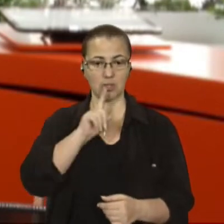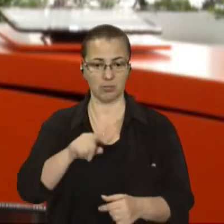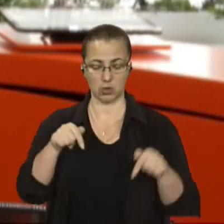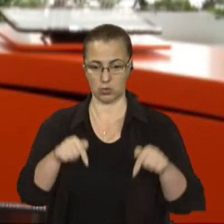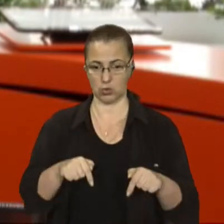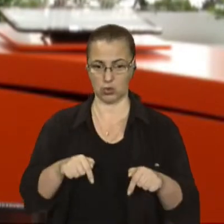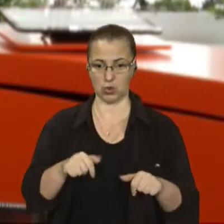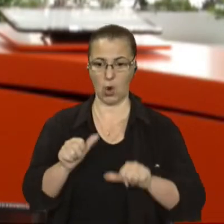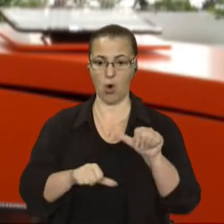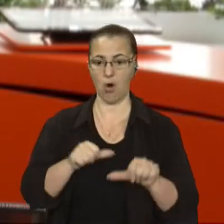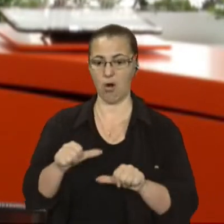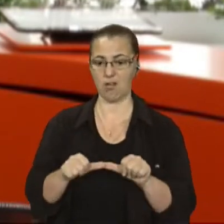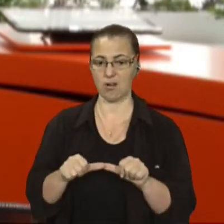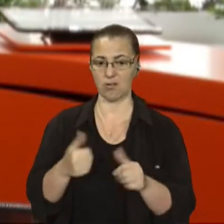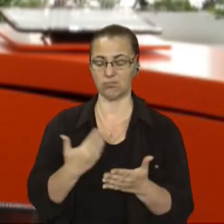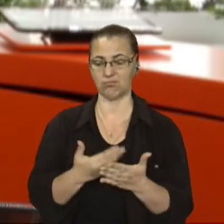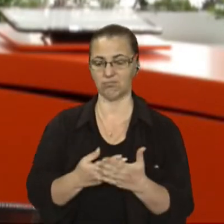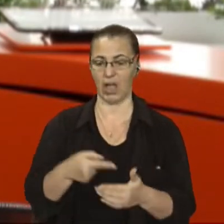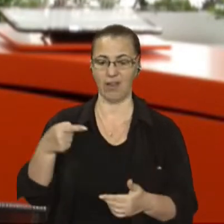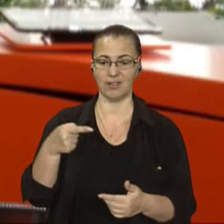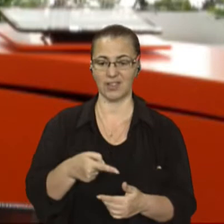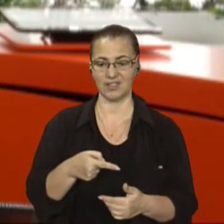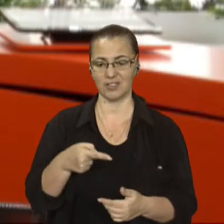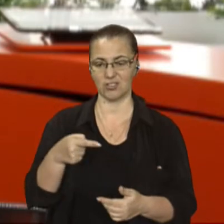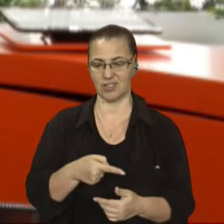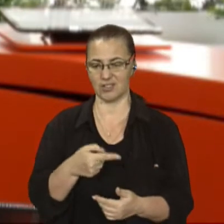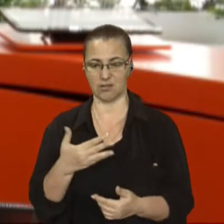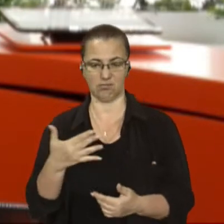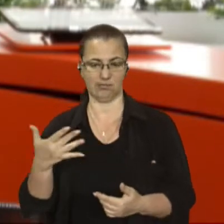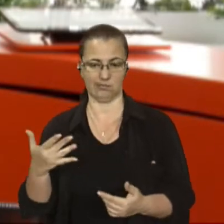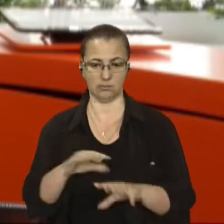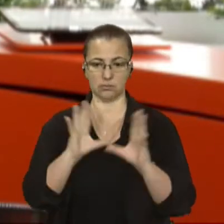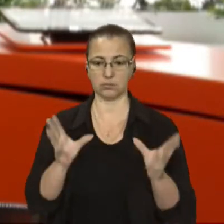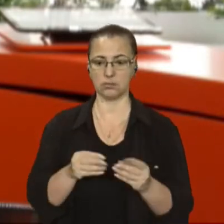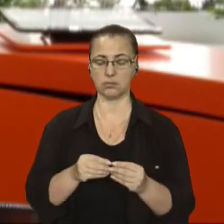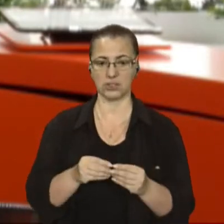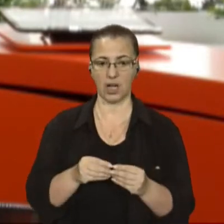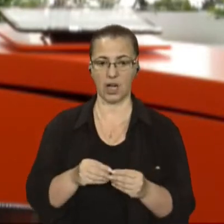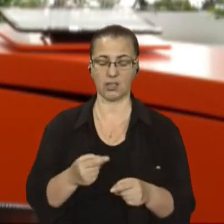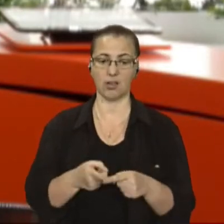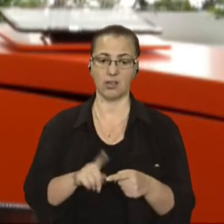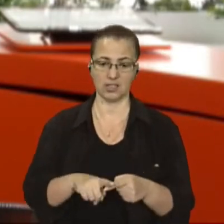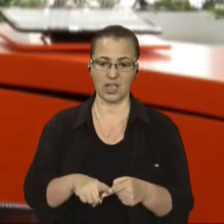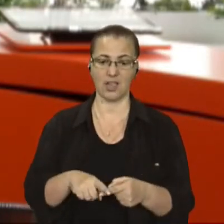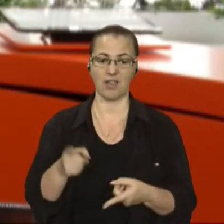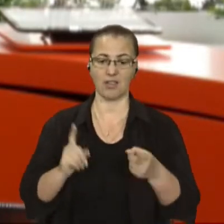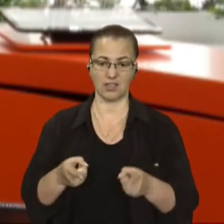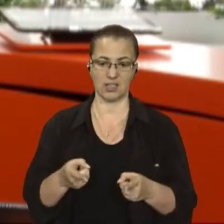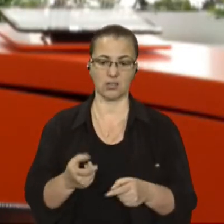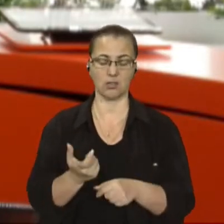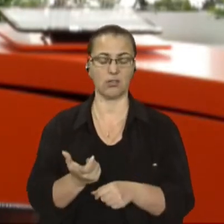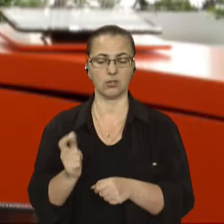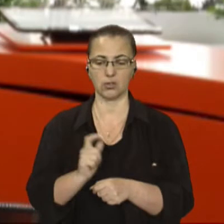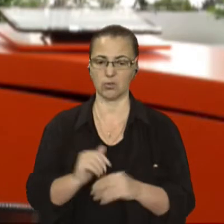близько тисячі з чимось, сумарній кількості, що є, направду, значно менше.